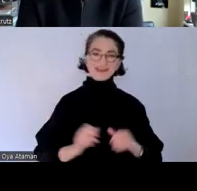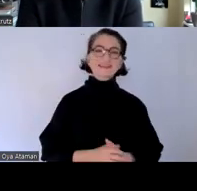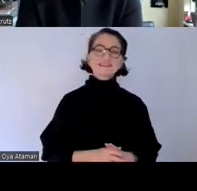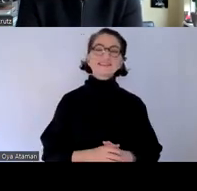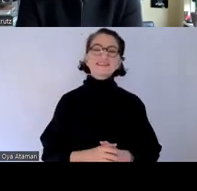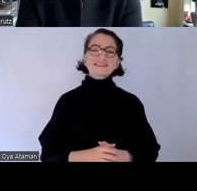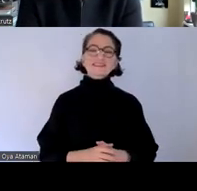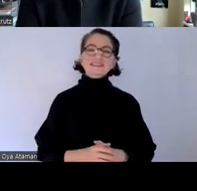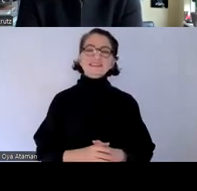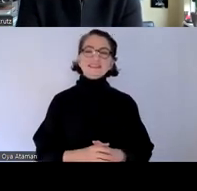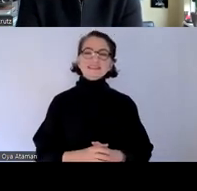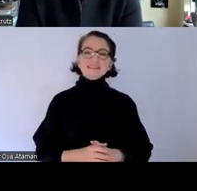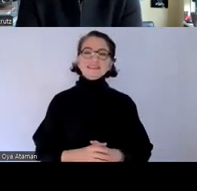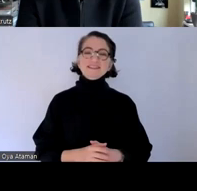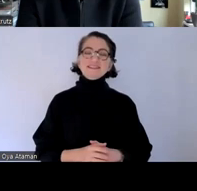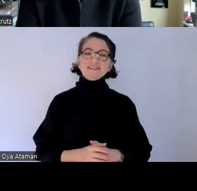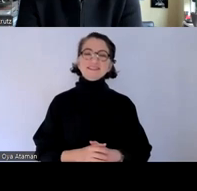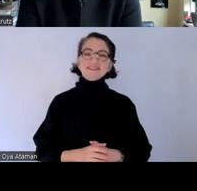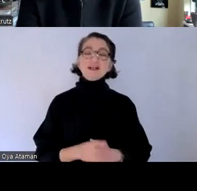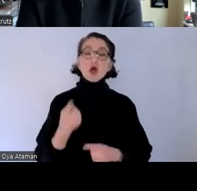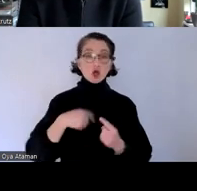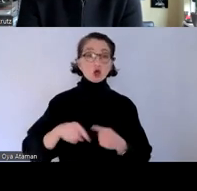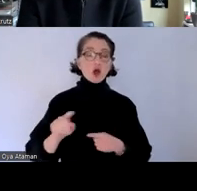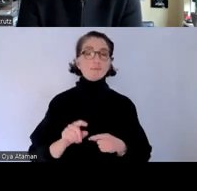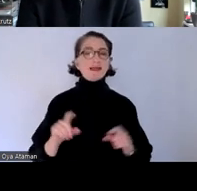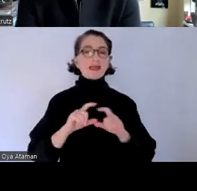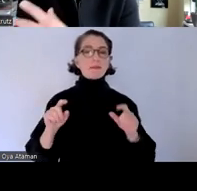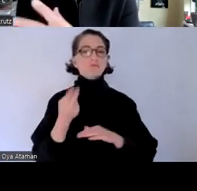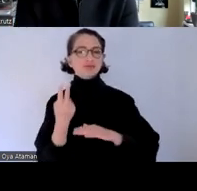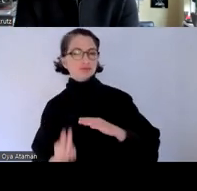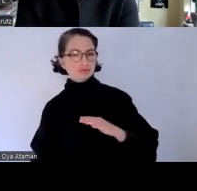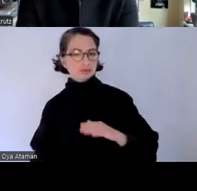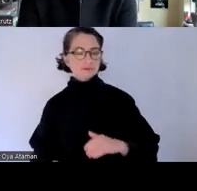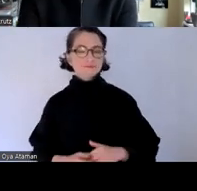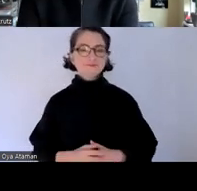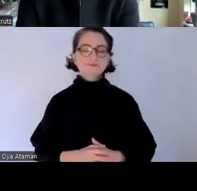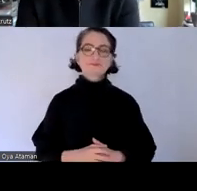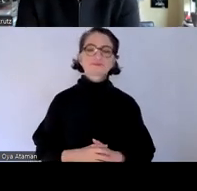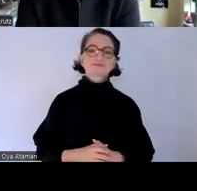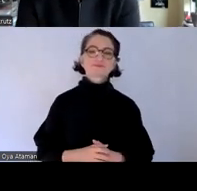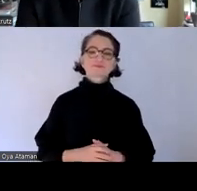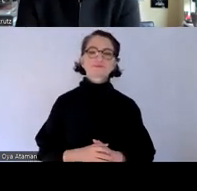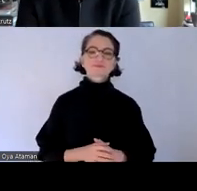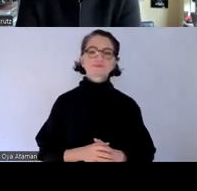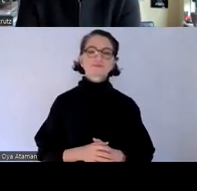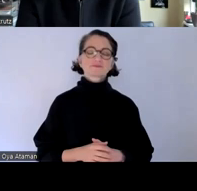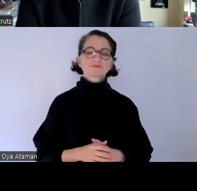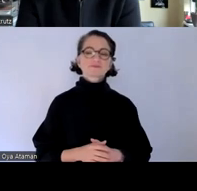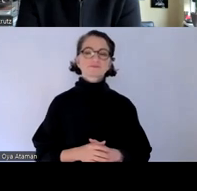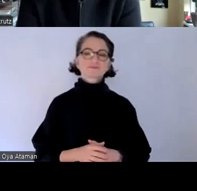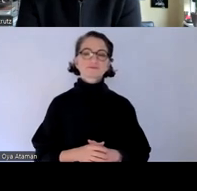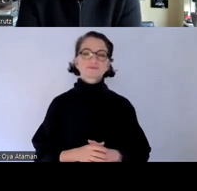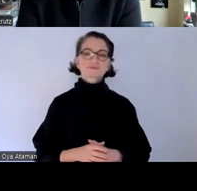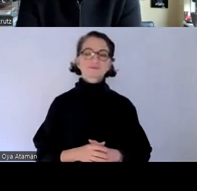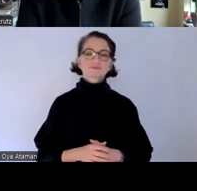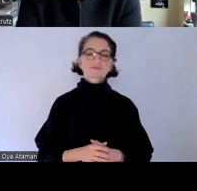bevor wir in das thema der sozusagen der rahmenbedingungen oder der hintergründe zu menschen mit